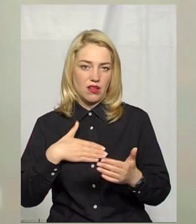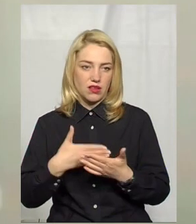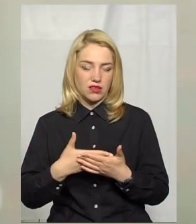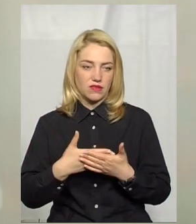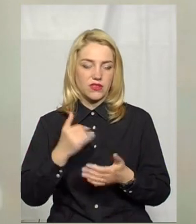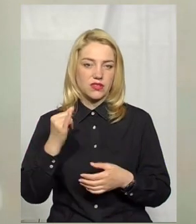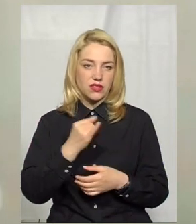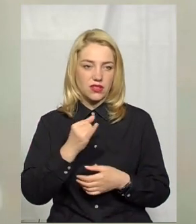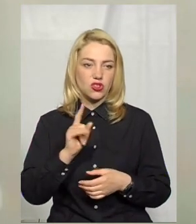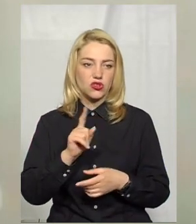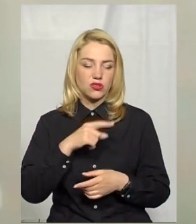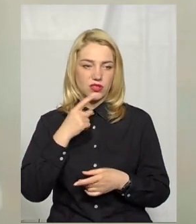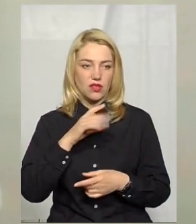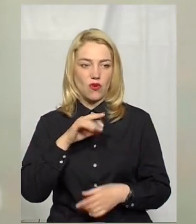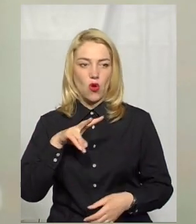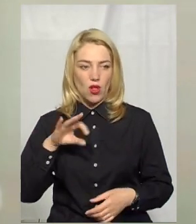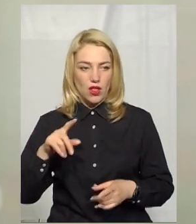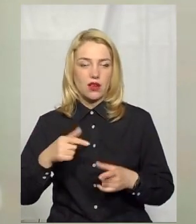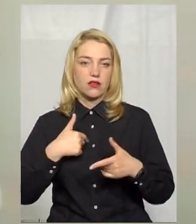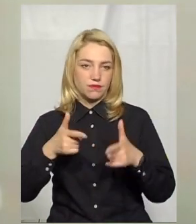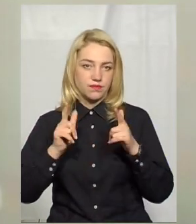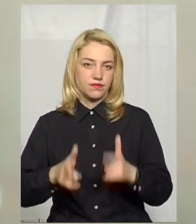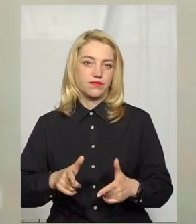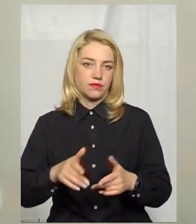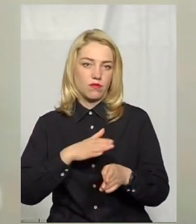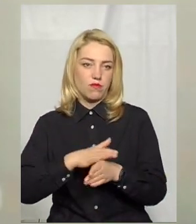те що Олег казав Повністю згоден з нами